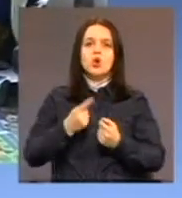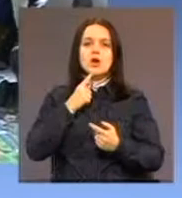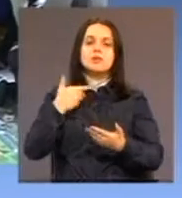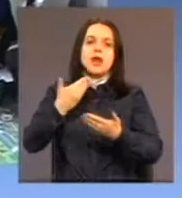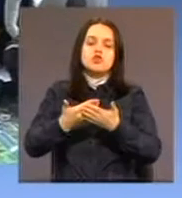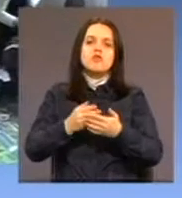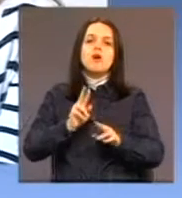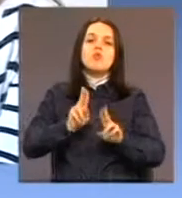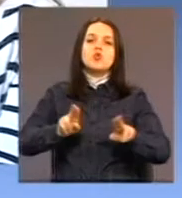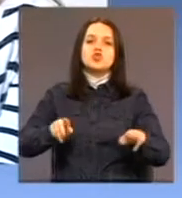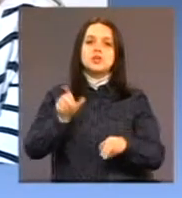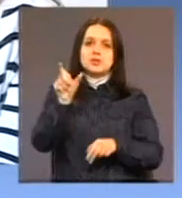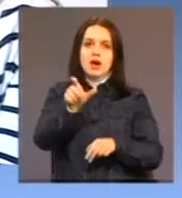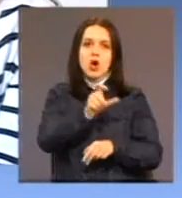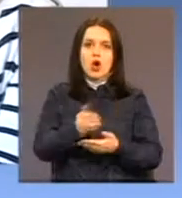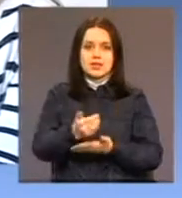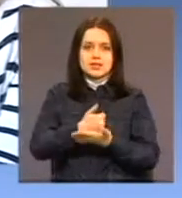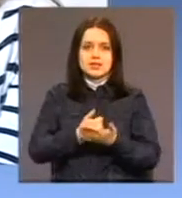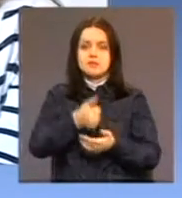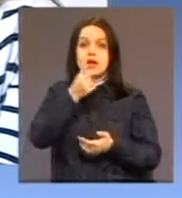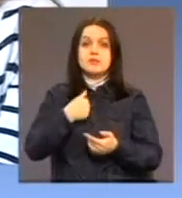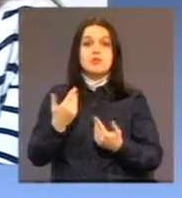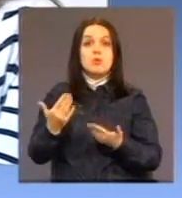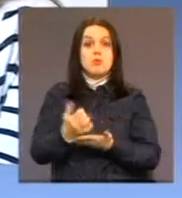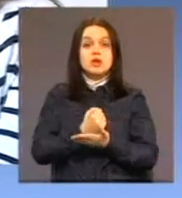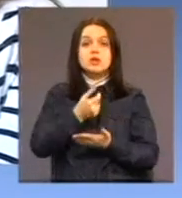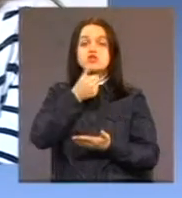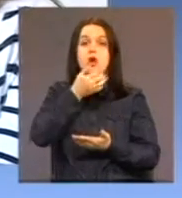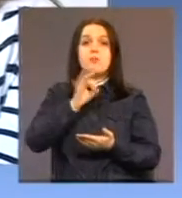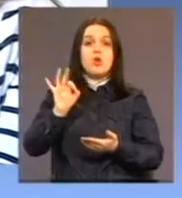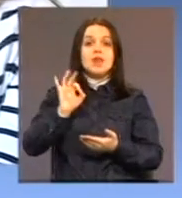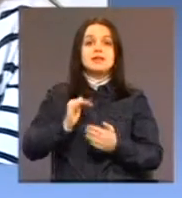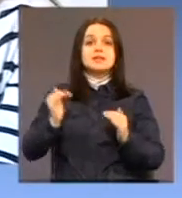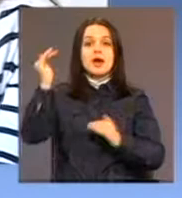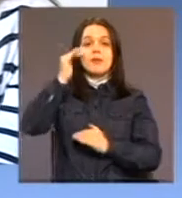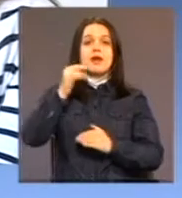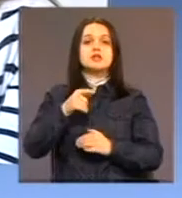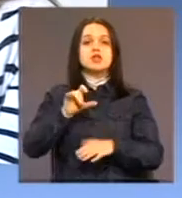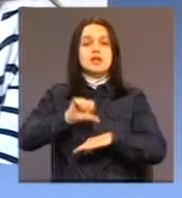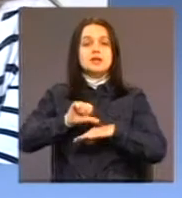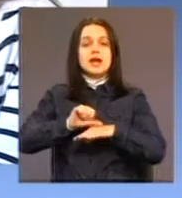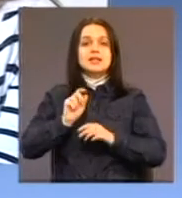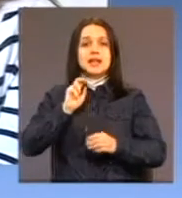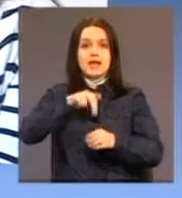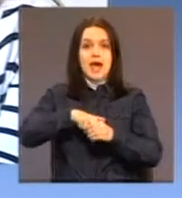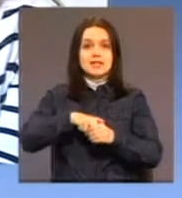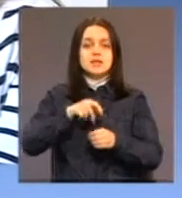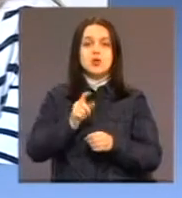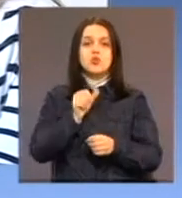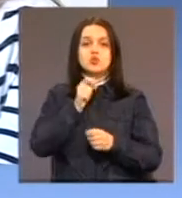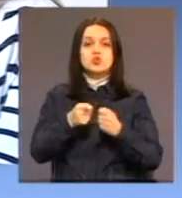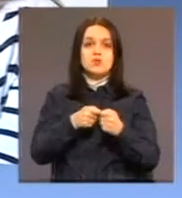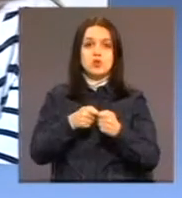korisnika. Da bi smo postigli što veći stepen socijalizacije i integracije korisnika u društvenu sredinu,